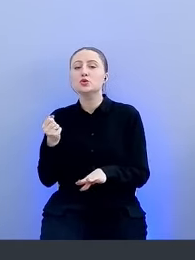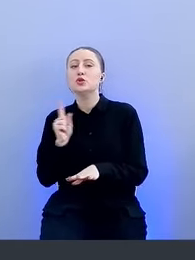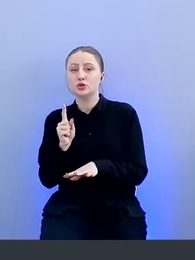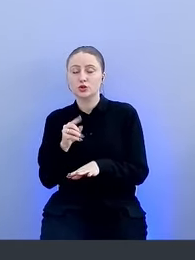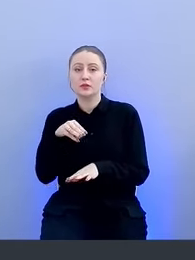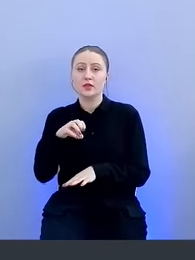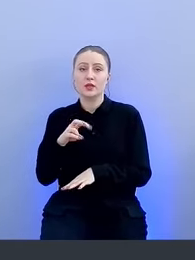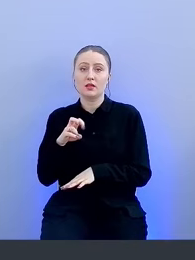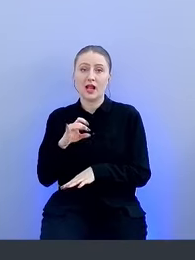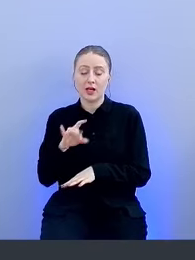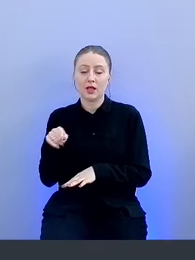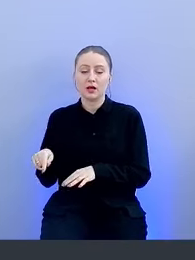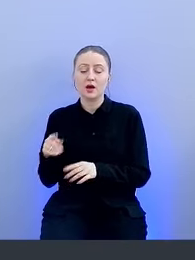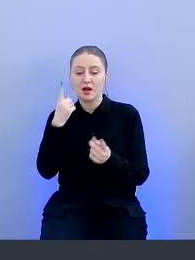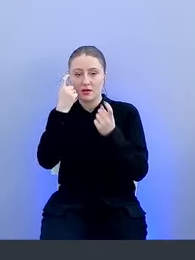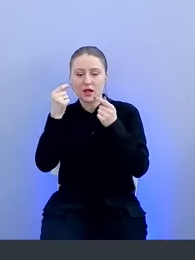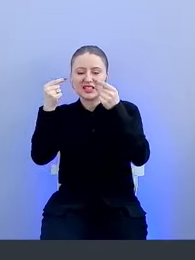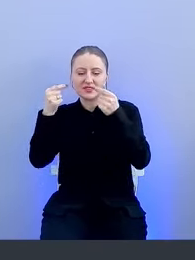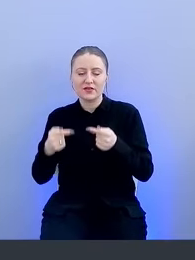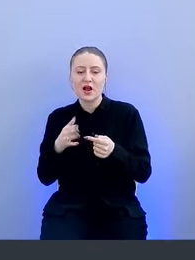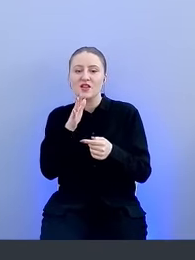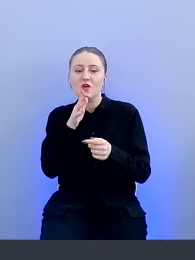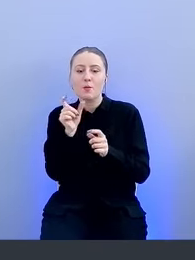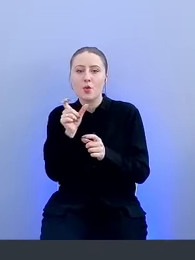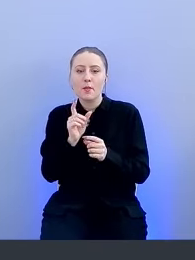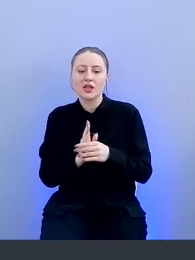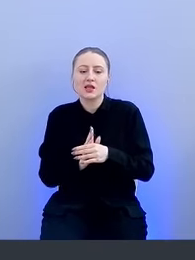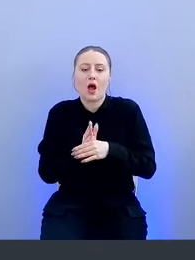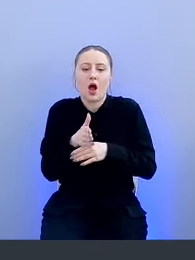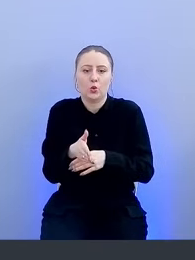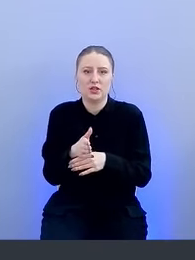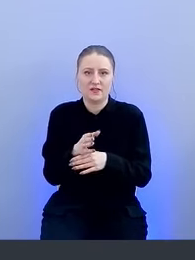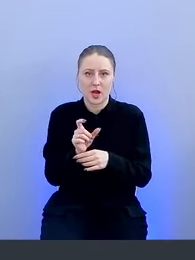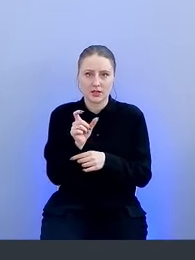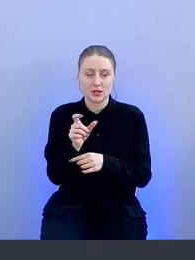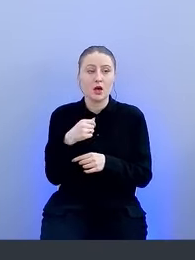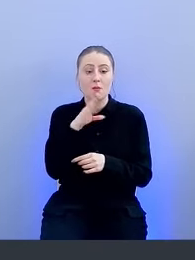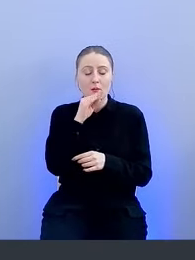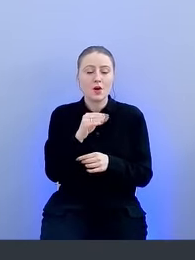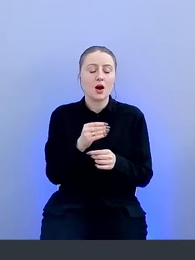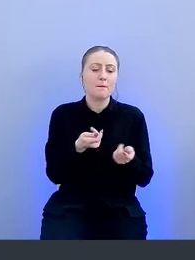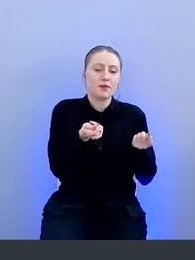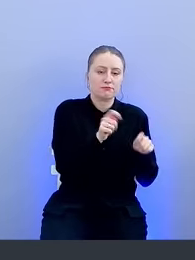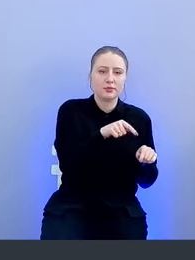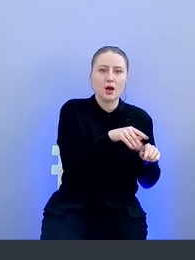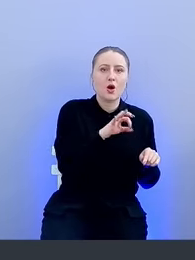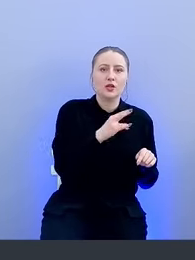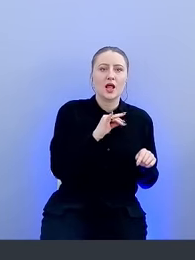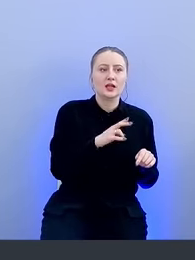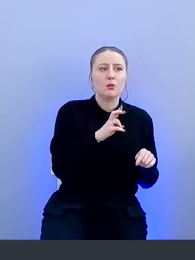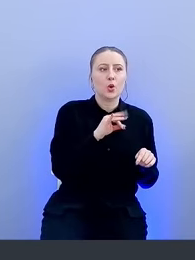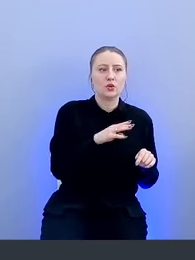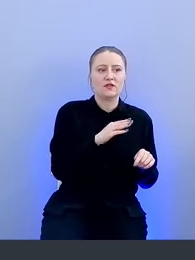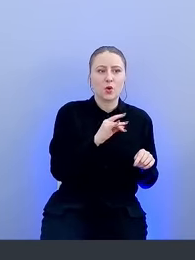Tenlyr сверяет данные момента аутентификации. Тем самым мы можем отказаться от оффлайн-брутфорса, и мы не перебираем больше